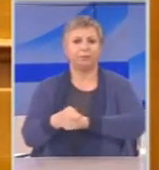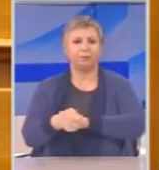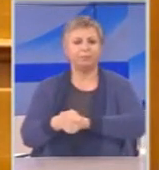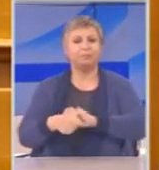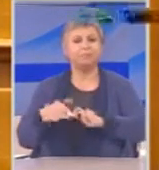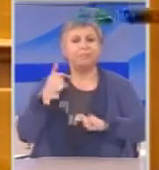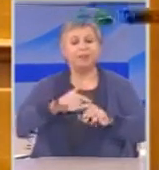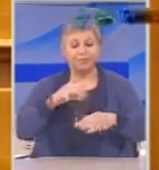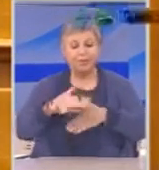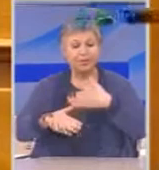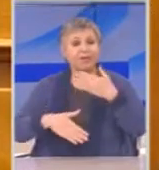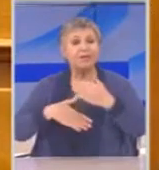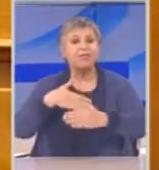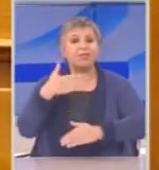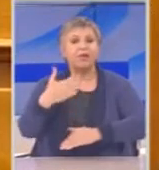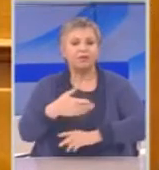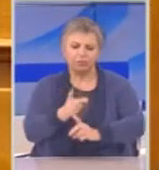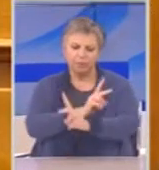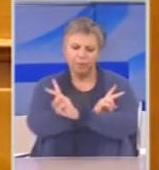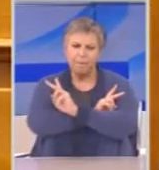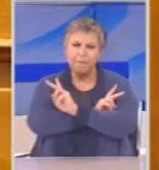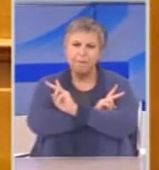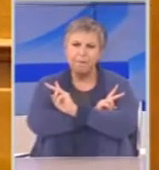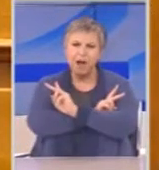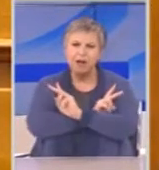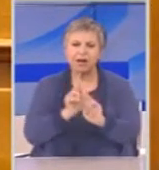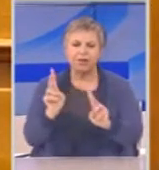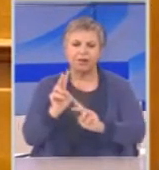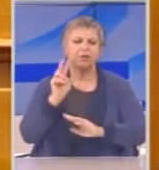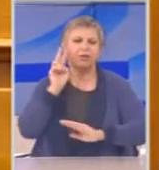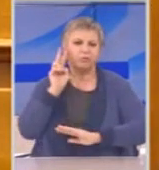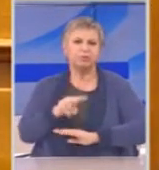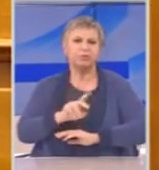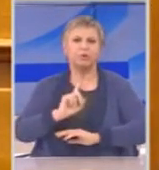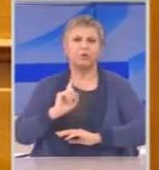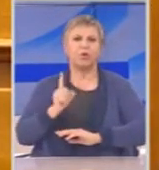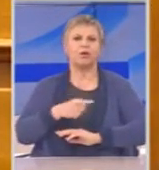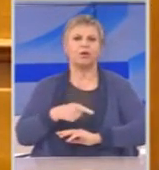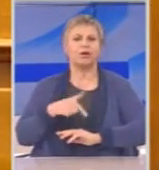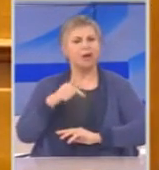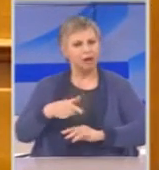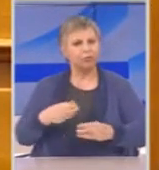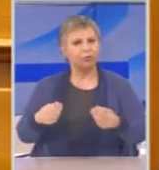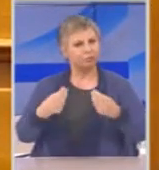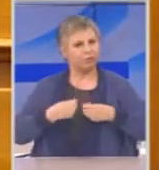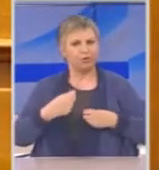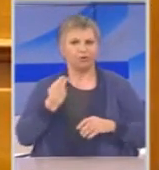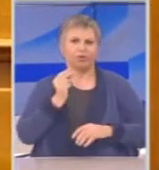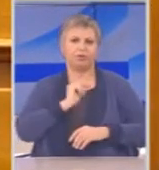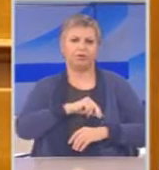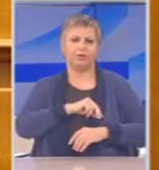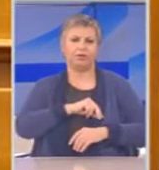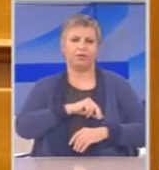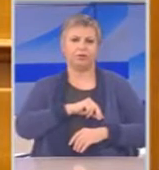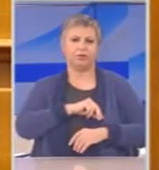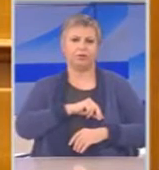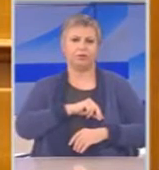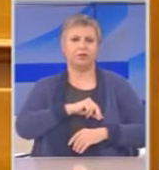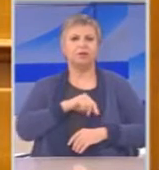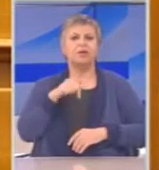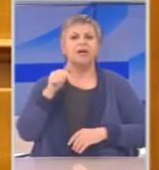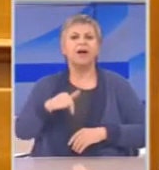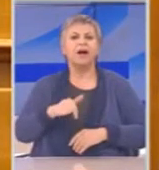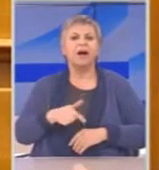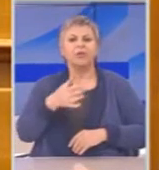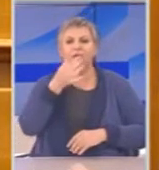να είναι κρυστάλλινη και με μία έννοια να είναι ωφέλιμη. Κατάφερε λοιπόν η διαπλοκή και η διαφθορά να